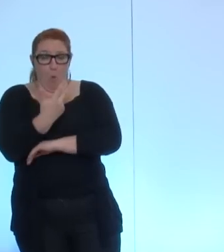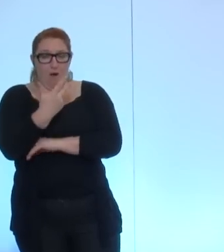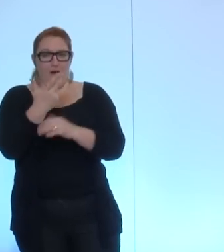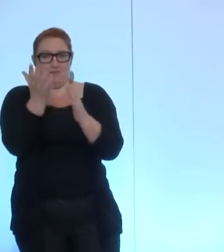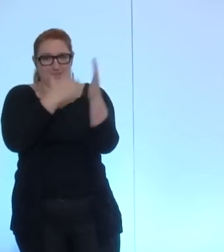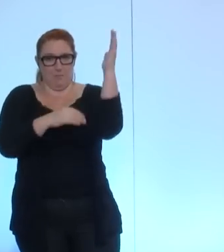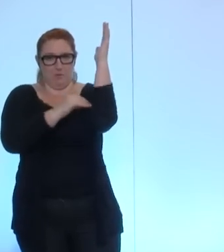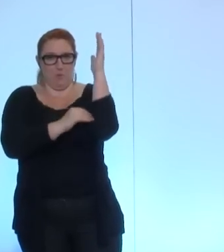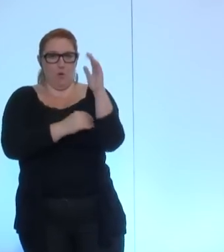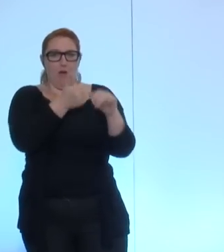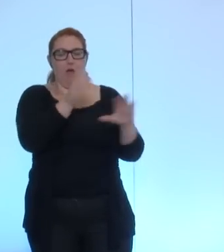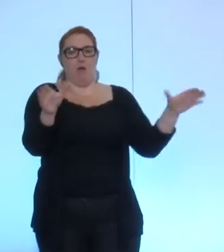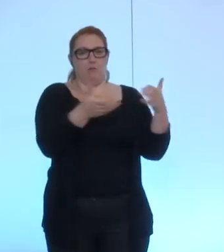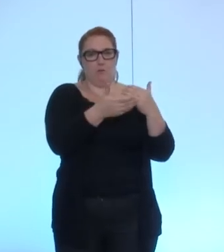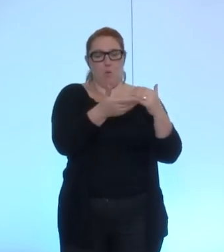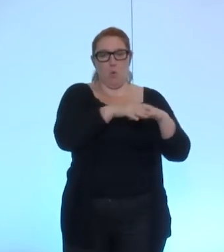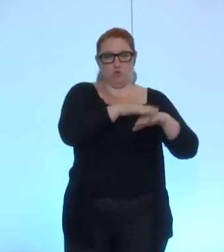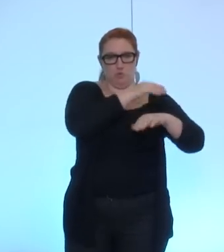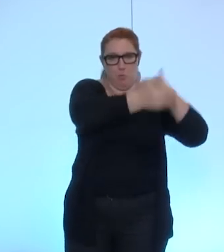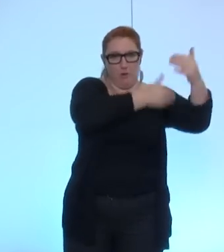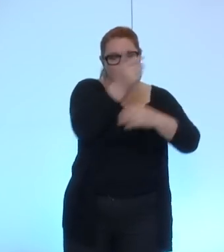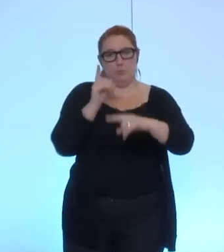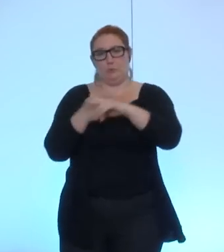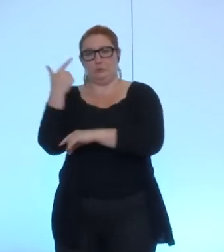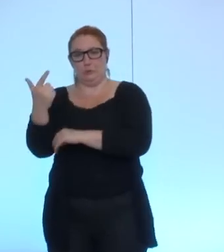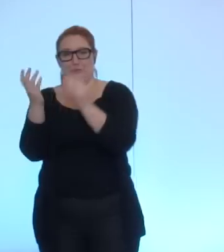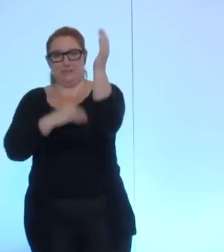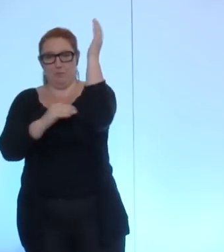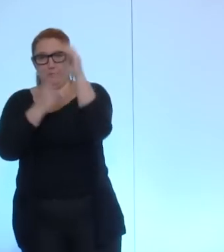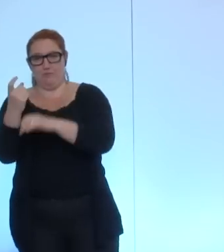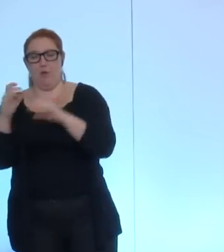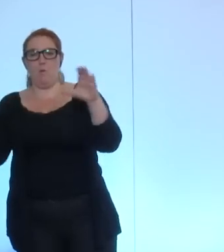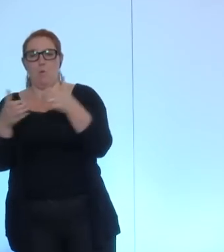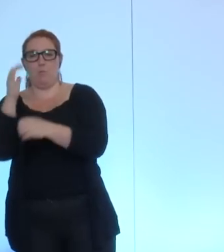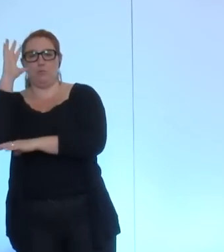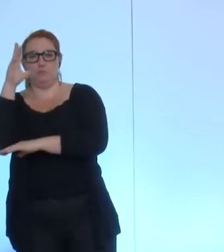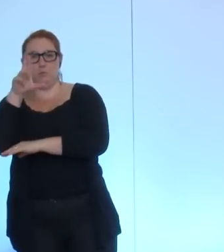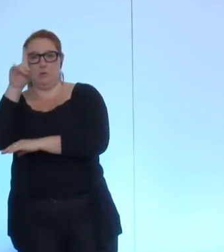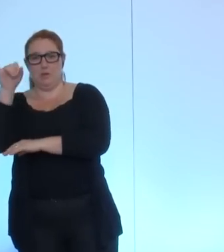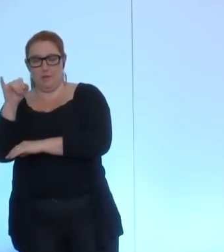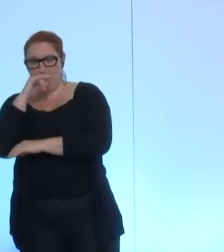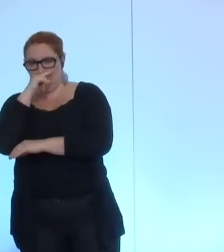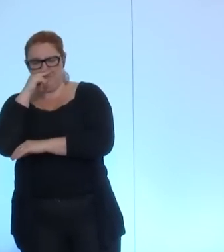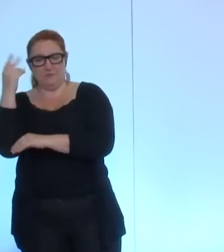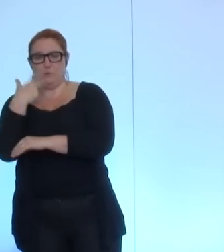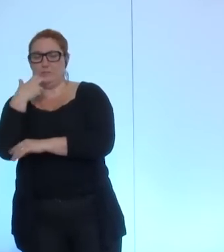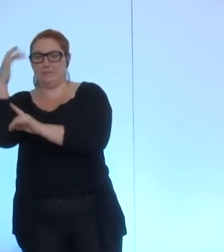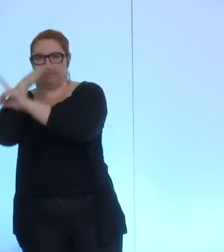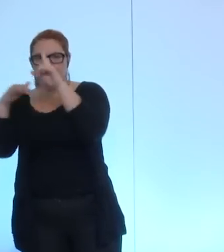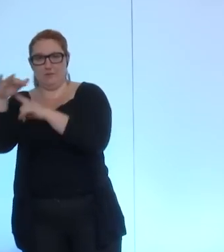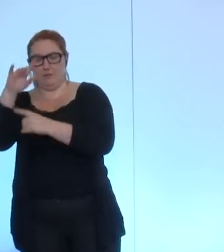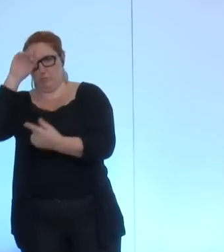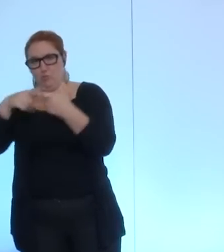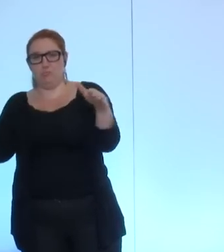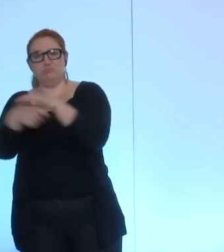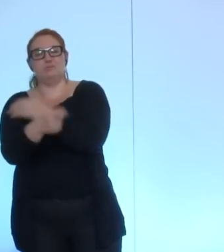deux du groupe UMP UDI société civile concernant la délibération allouant 10 000 euros à l'aide humanitaire d'urgence aux populations